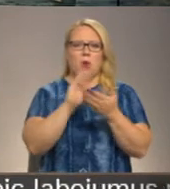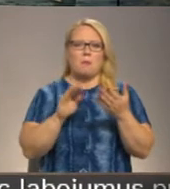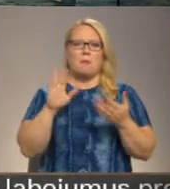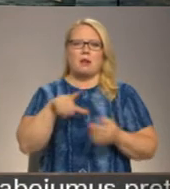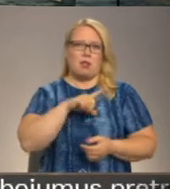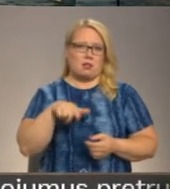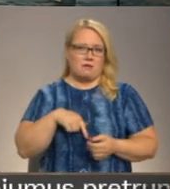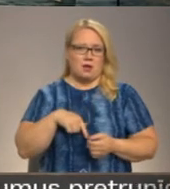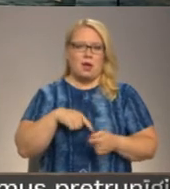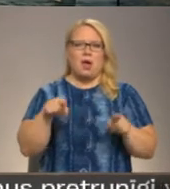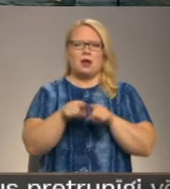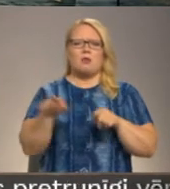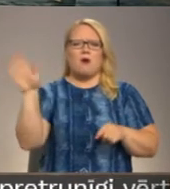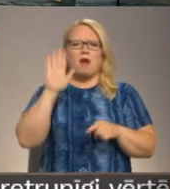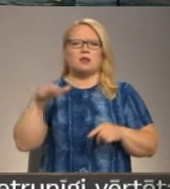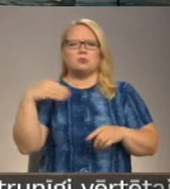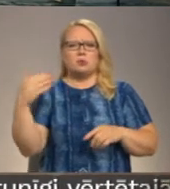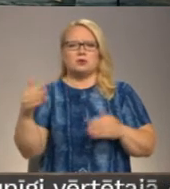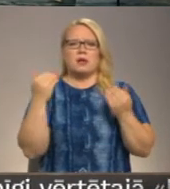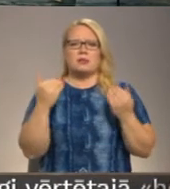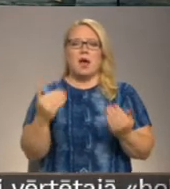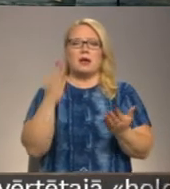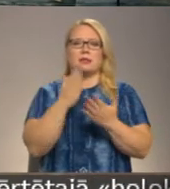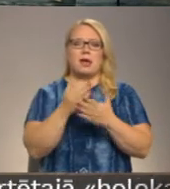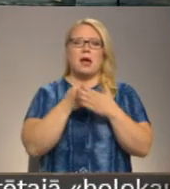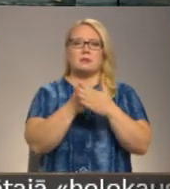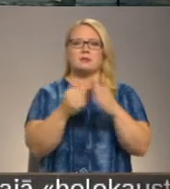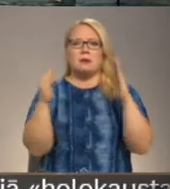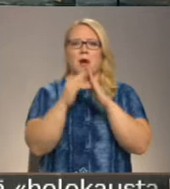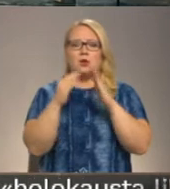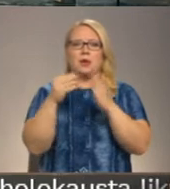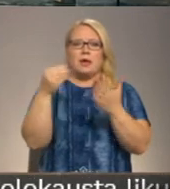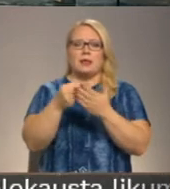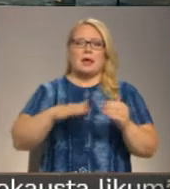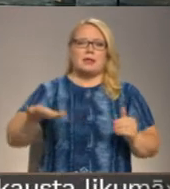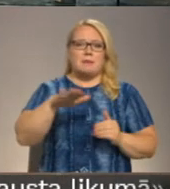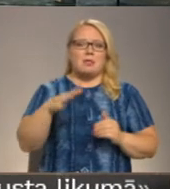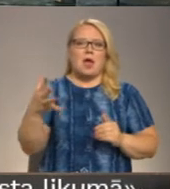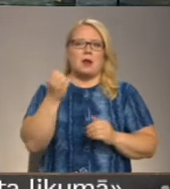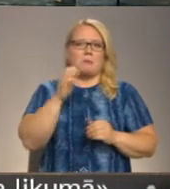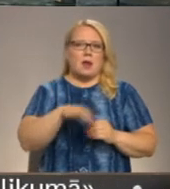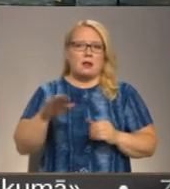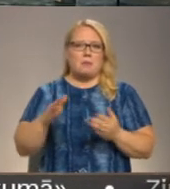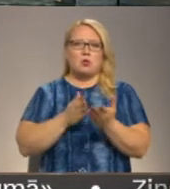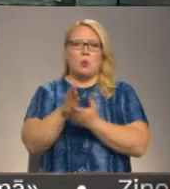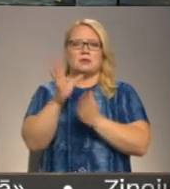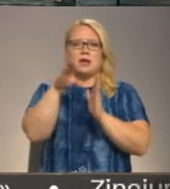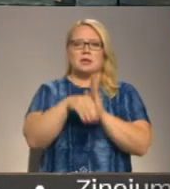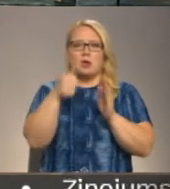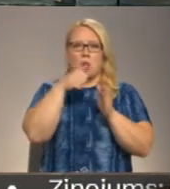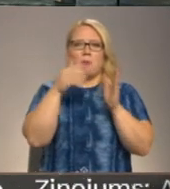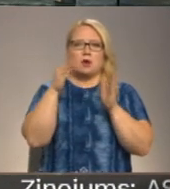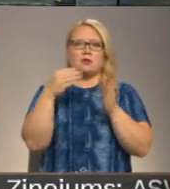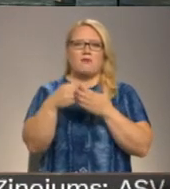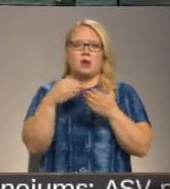par Latviju. Kaut arī no valsts puses jau tagad tiek, kādu valstītu mājokļu ieglada ģimenēm ar bērniem, nozarei iesaistīto personu